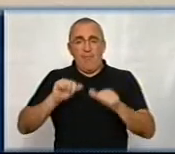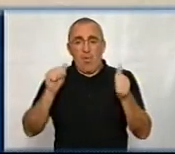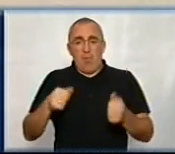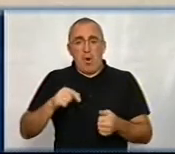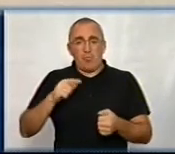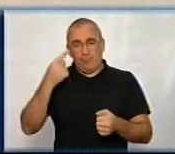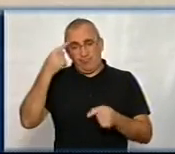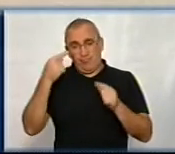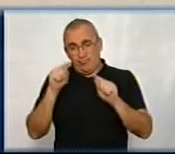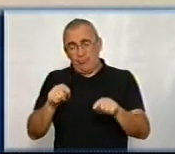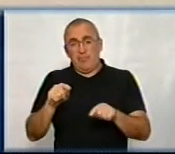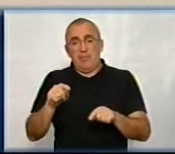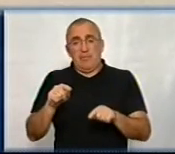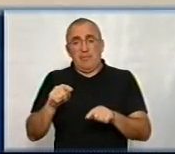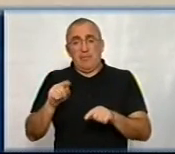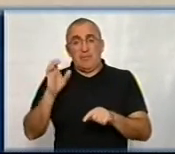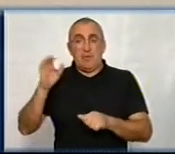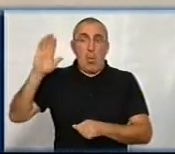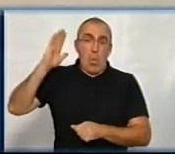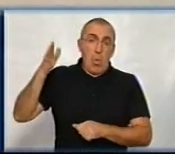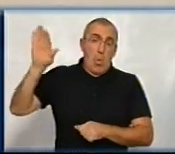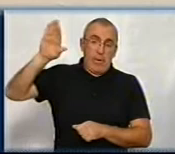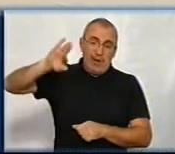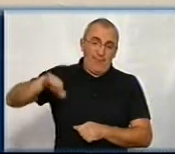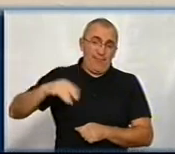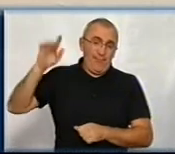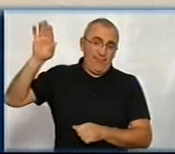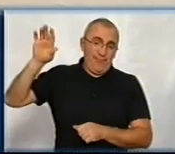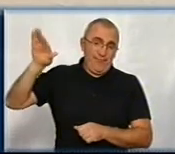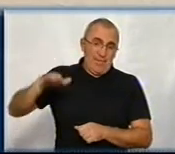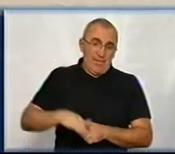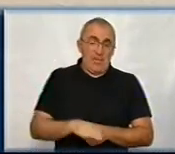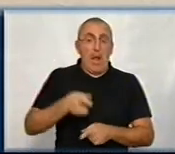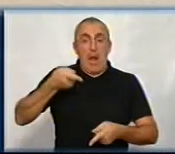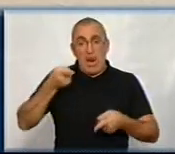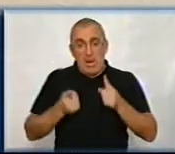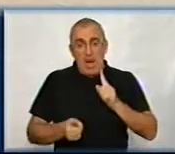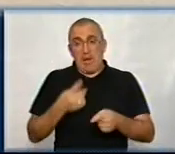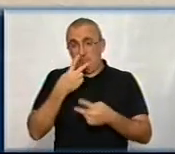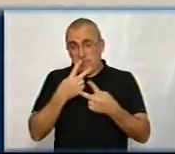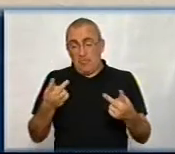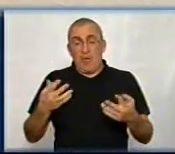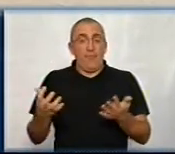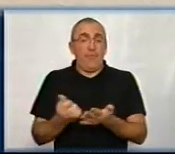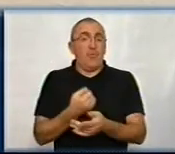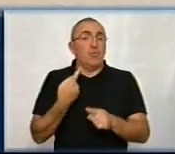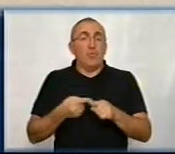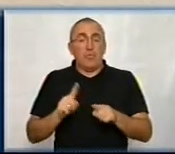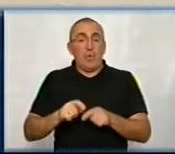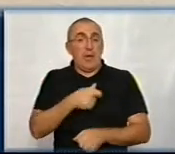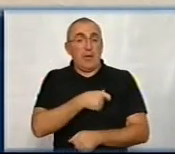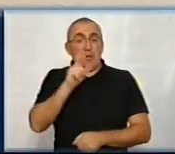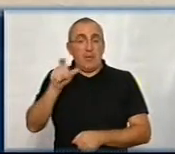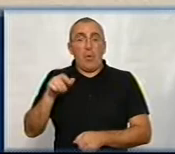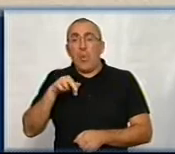виходить, що з гори вниз, а з реальної точки зору виходить, що депутати